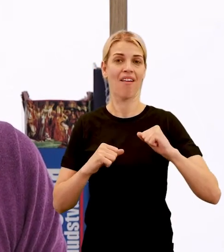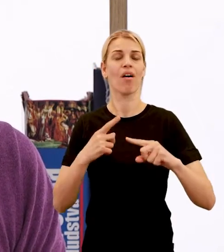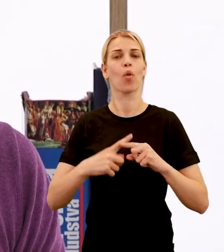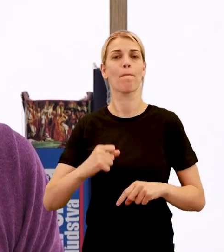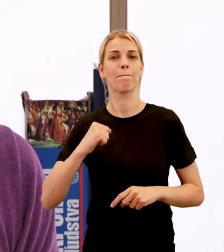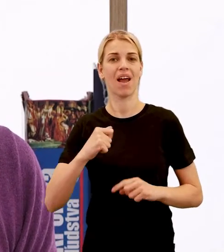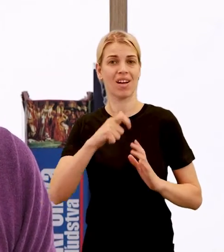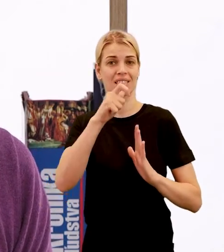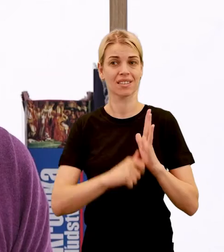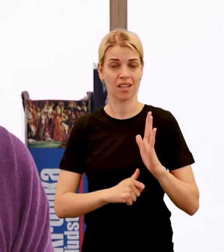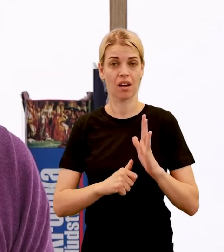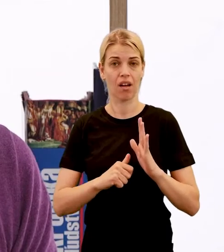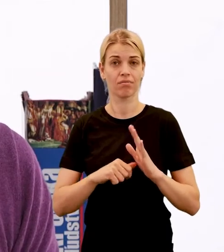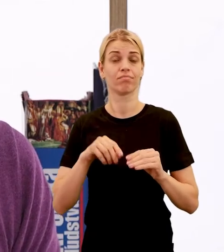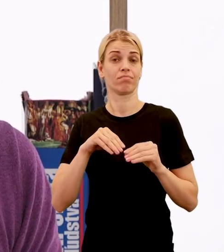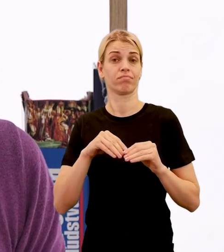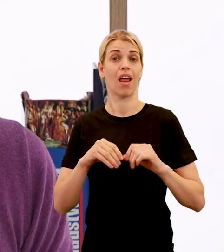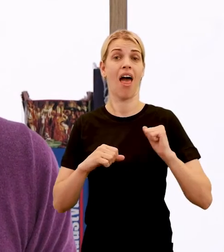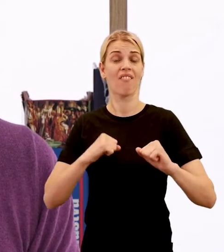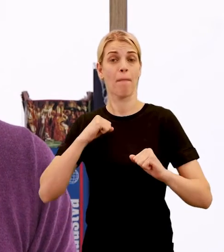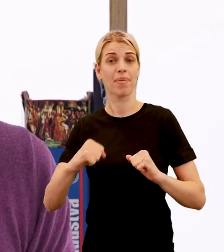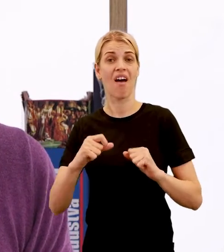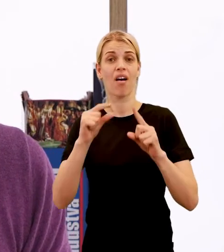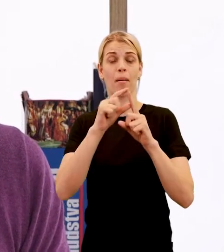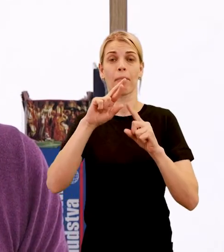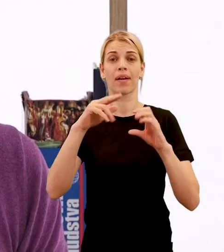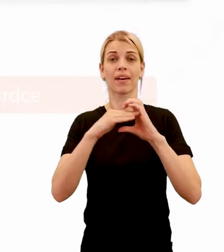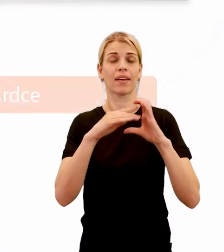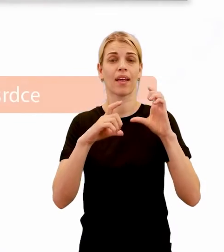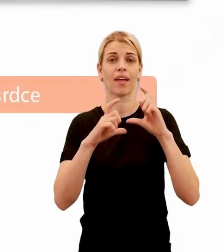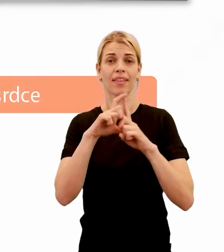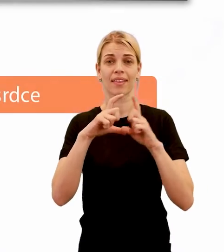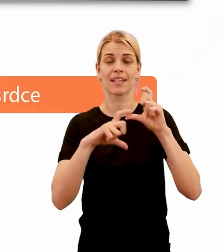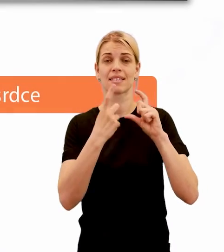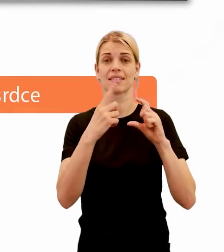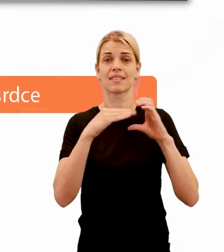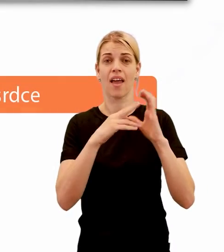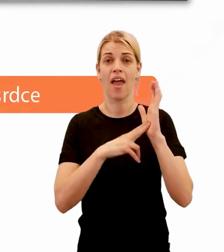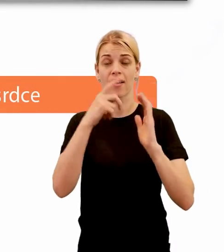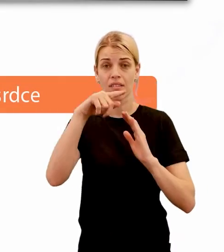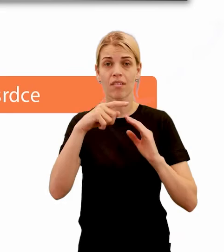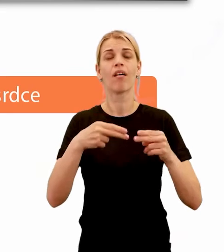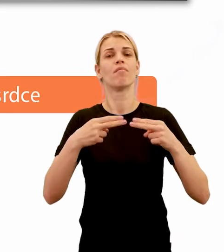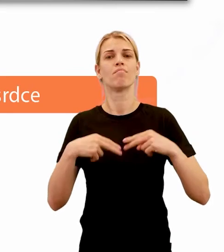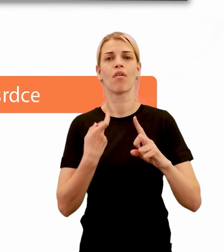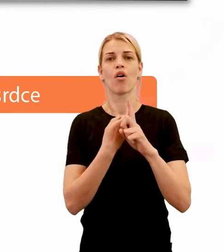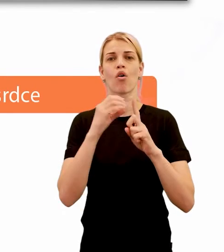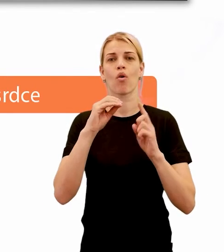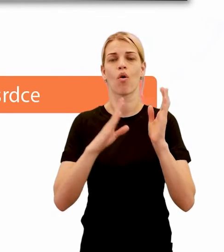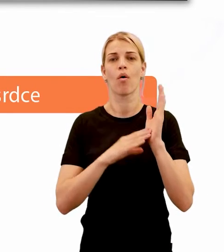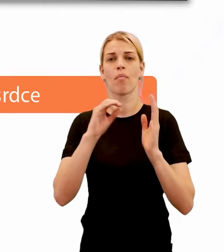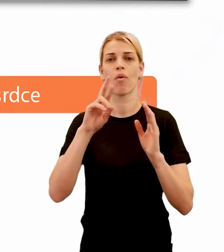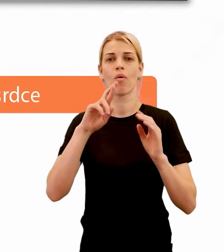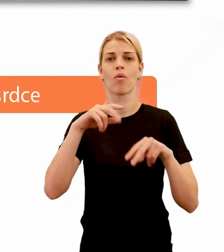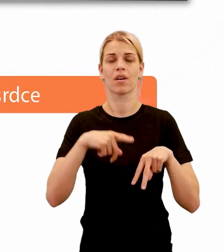strany sa rozdelujú na predsienie a komory, ktoré sú duté. Medzi ľavou predsienou a ľavou komorou sa